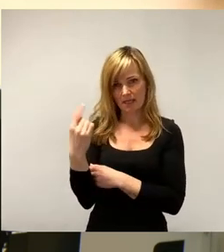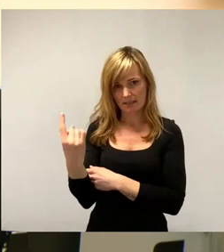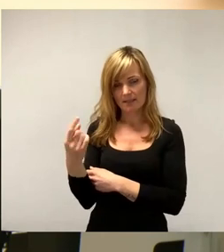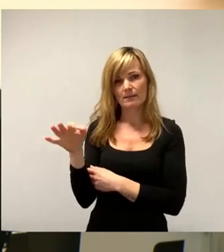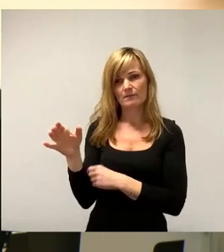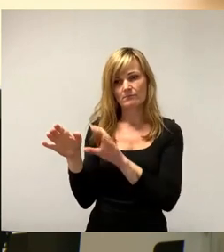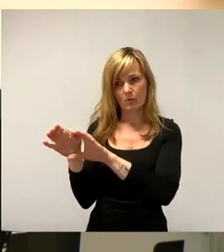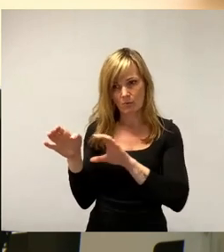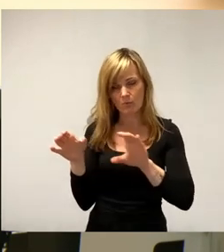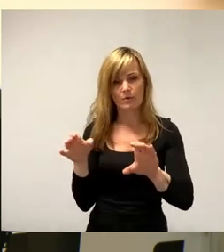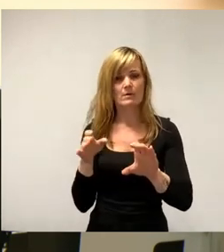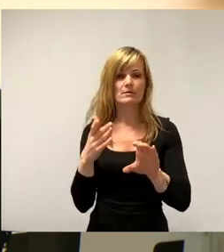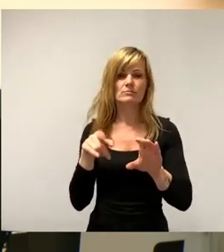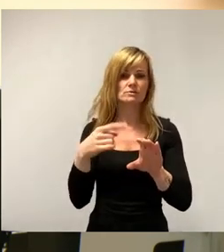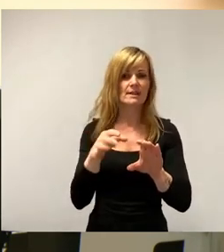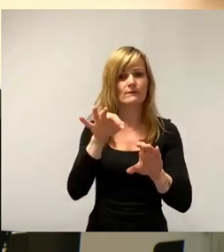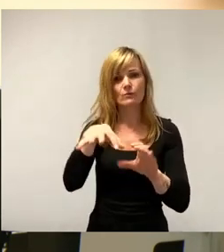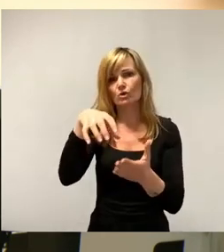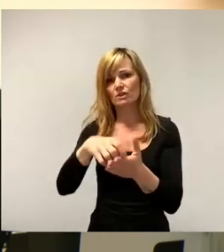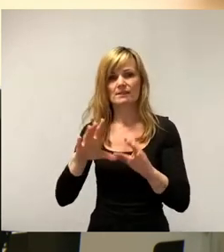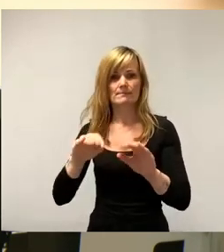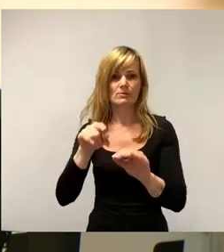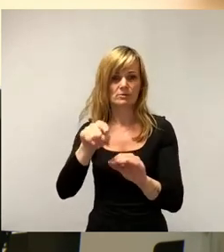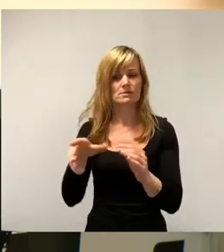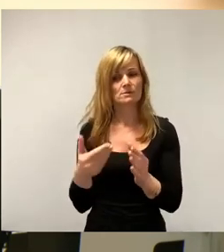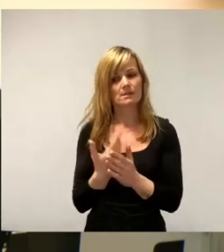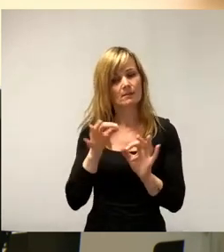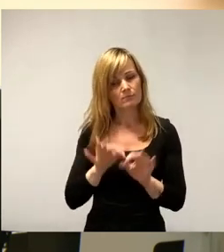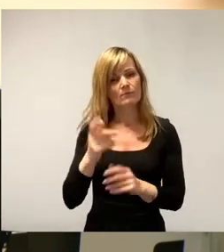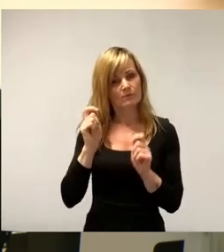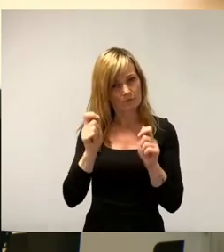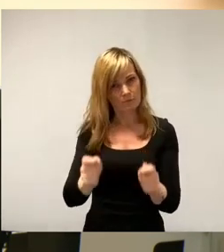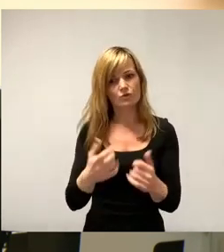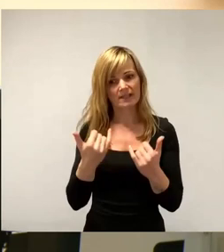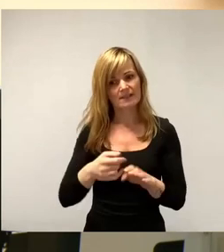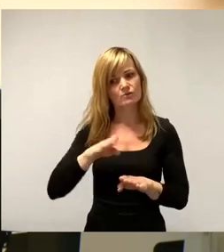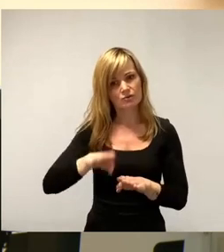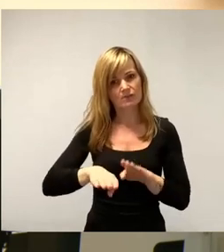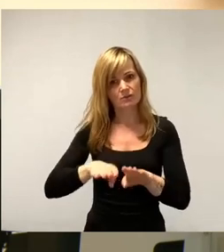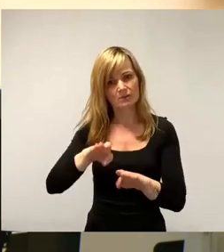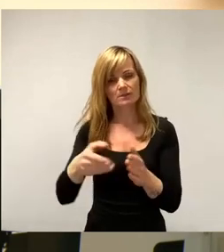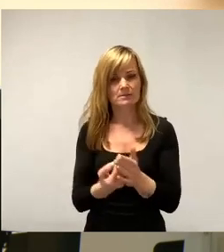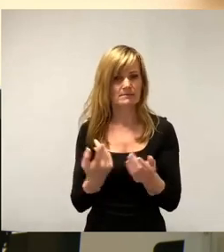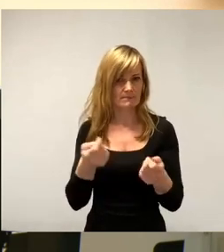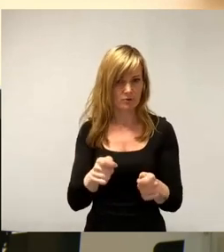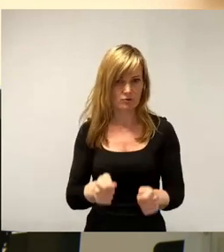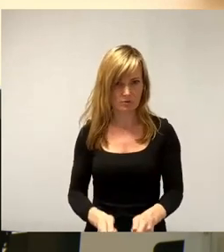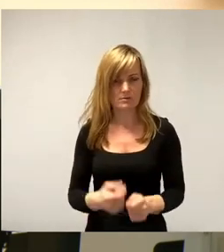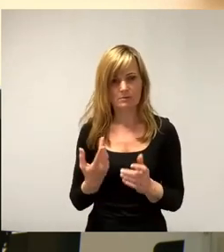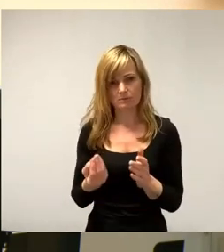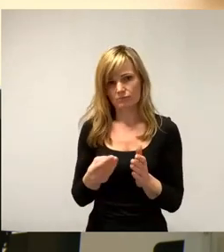herausnehmen kann. Es ist also ein sehr sinnvoller Vorschlag, das schrittweise jetzt hier diese Beschlüsse entsprechend dabei zu führen.